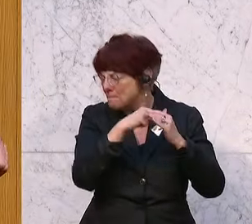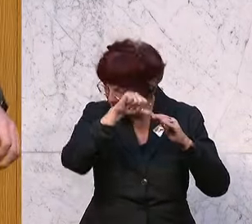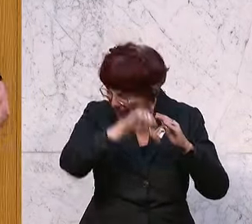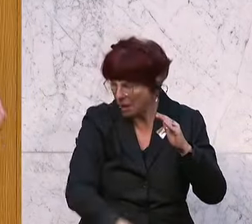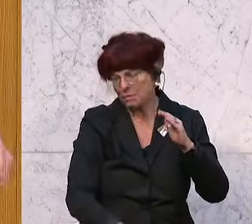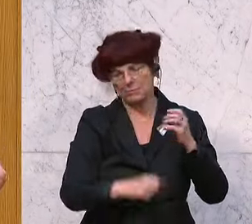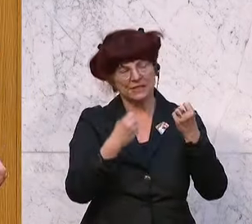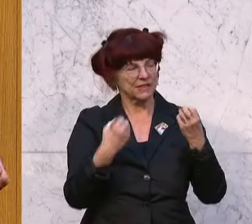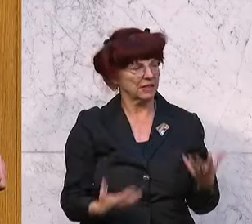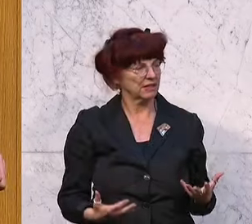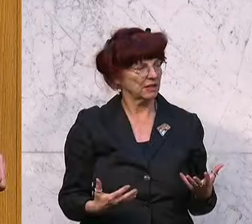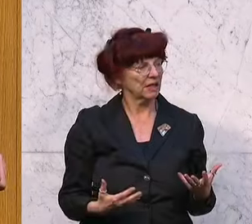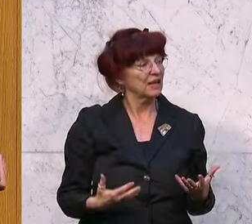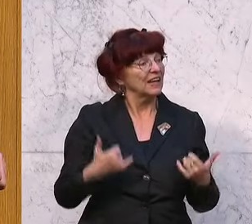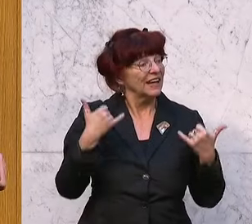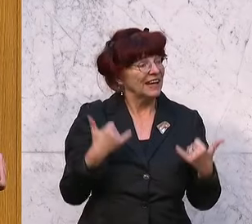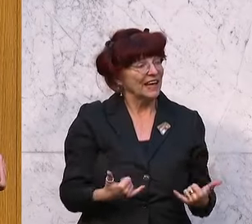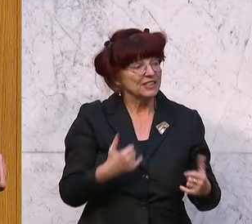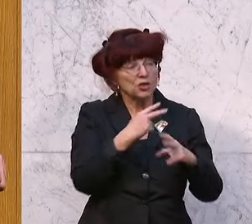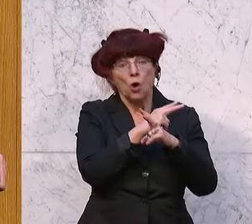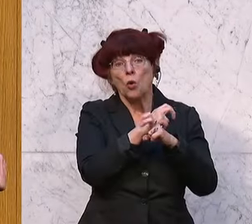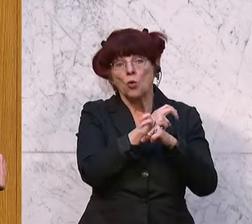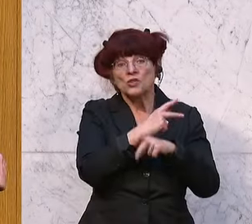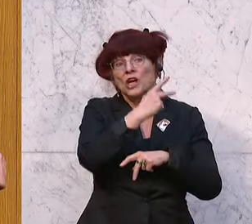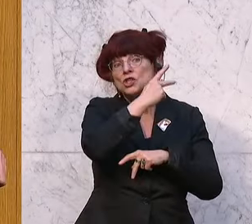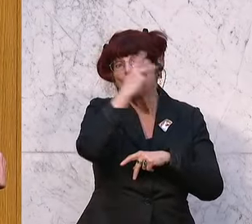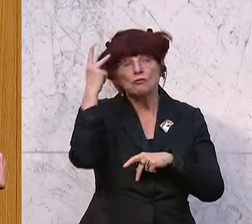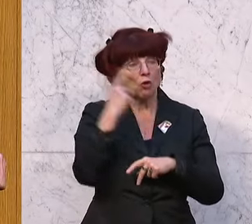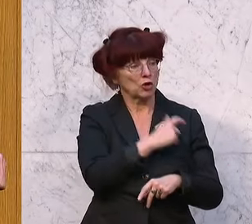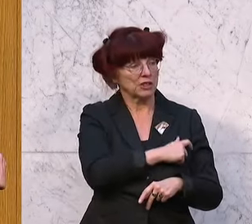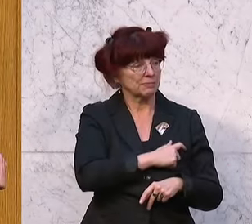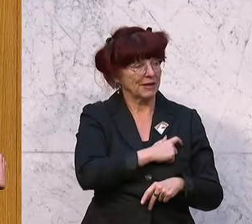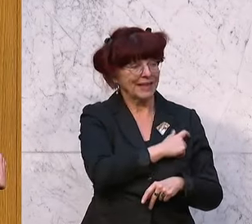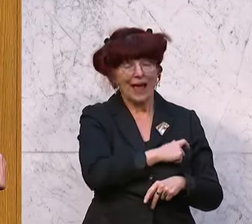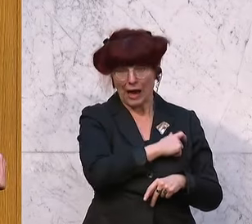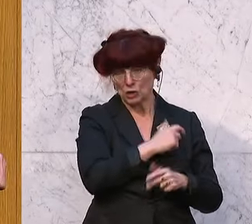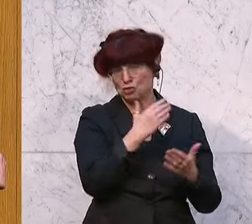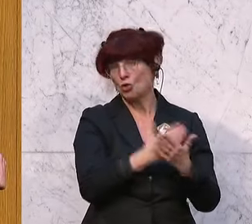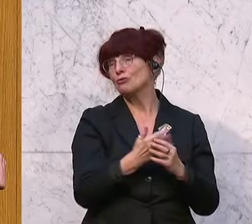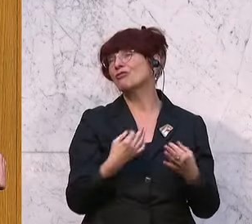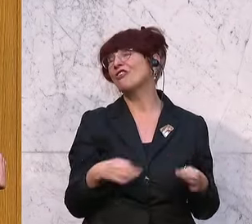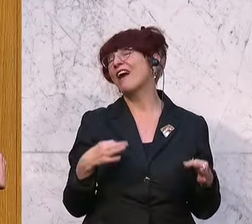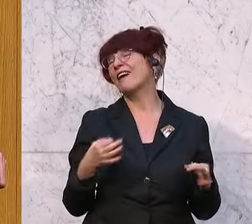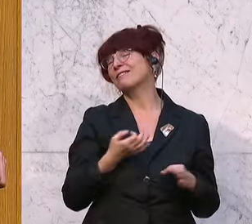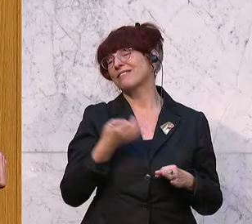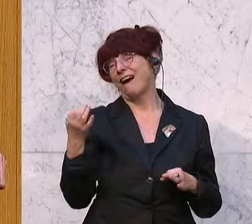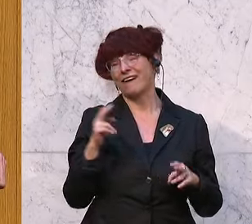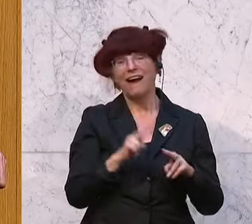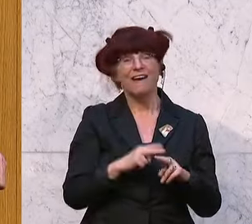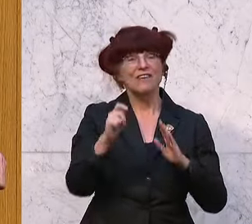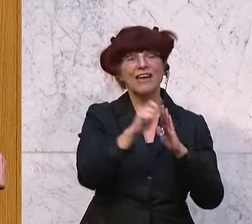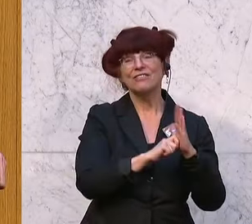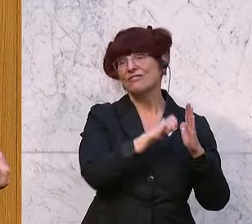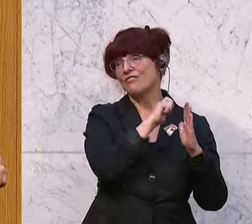weiß, dass das in der Zwischenzeit für die österreichische Volkspartei lauter Feiertage sind, wenn Sie Walschlappen kassieren. Sie freuen sich ja schon regelrecht auf den nächsten